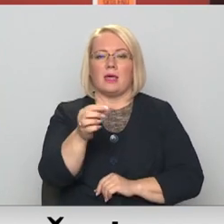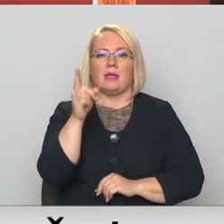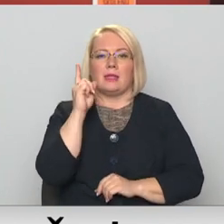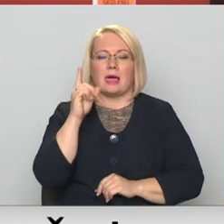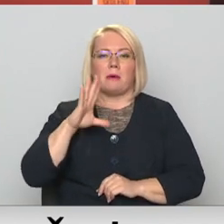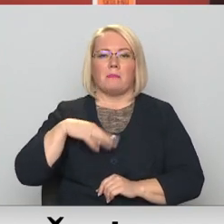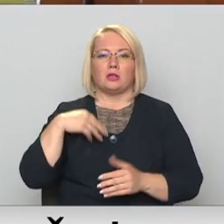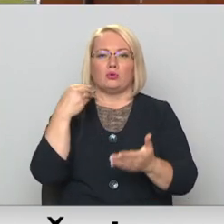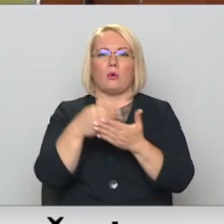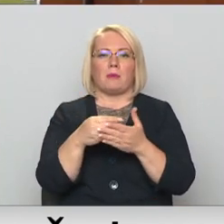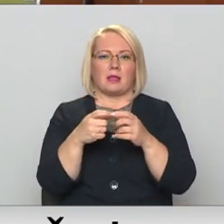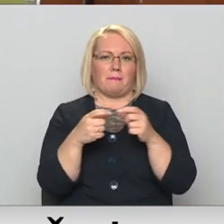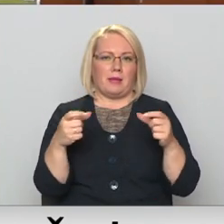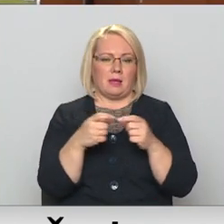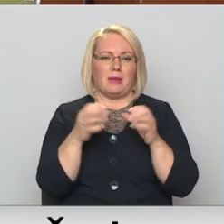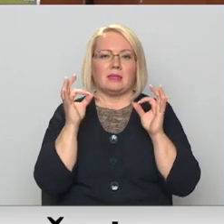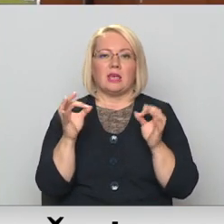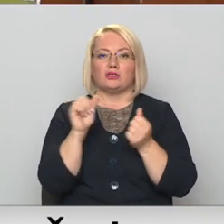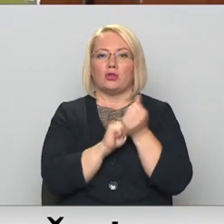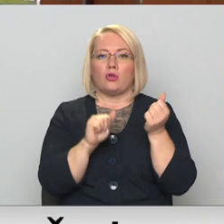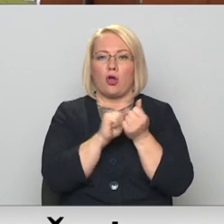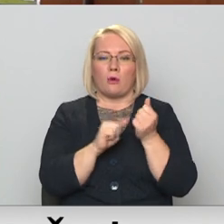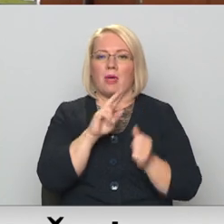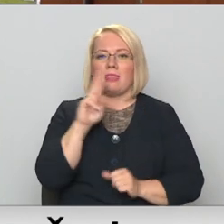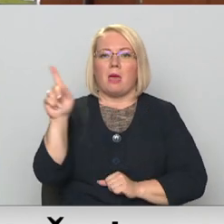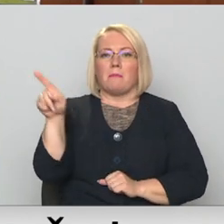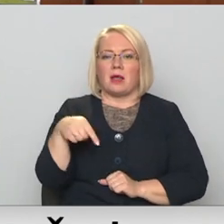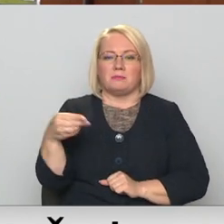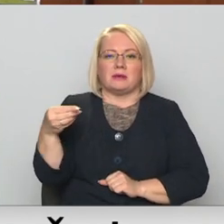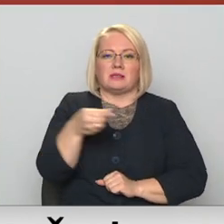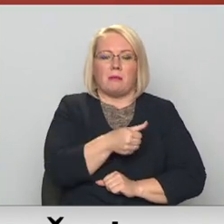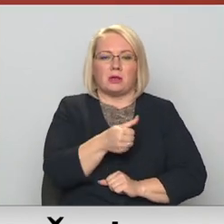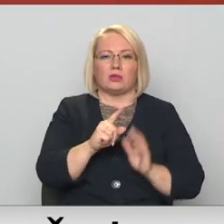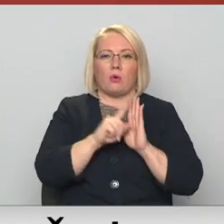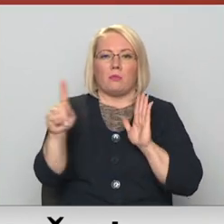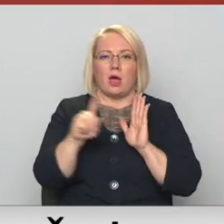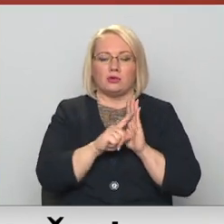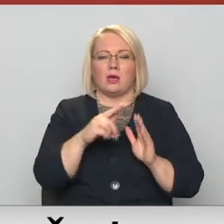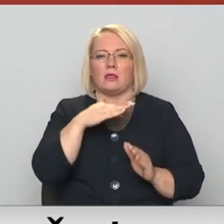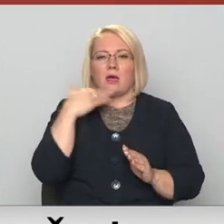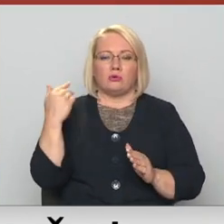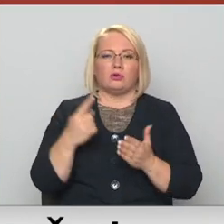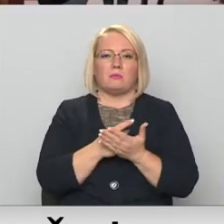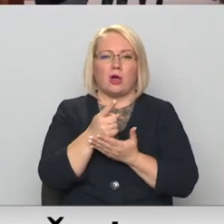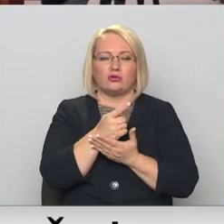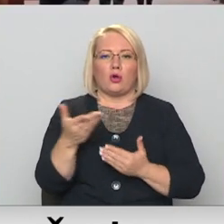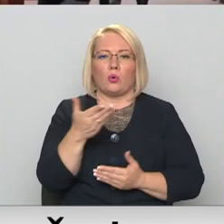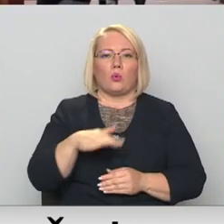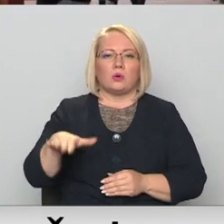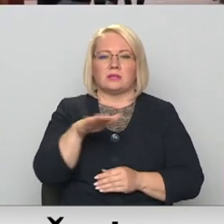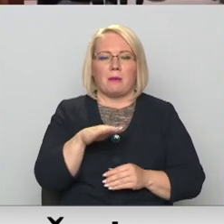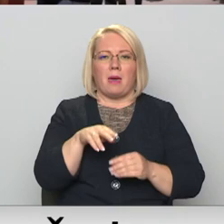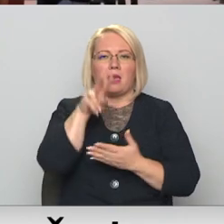nopirkto bieļa šapjoma. Tieši dokumenta neprasīšana par samaksāto braucienu jau vairākos maršutos kurzemē likusi